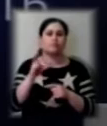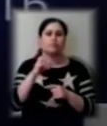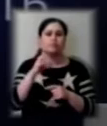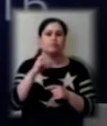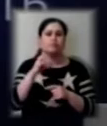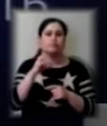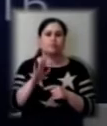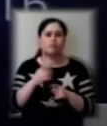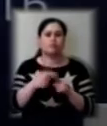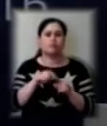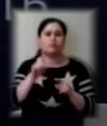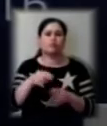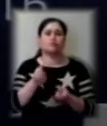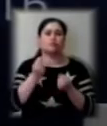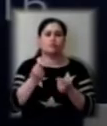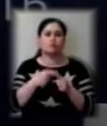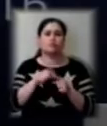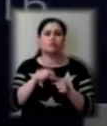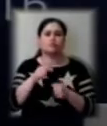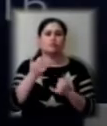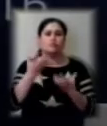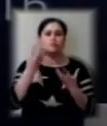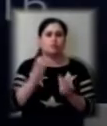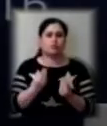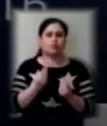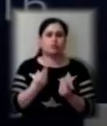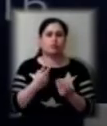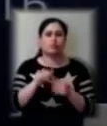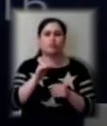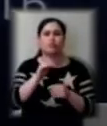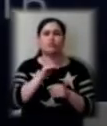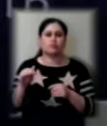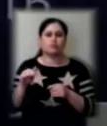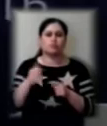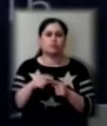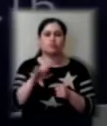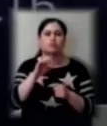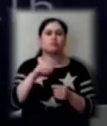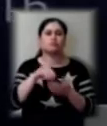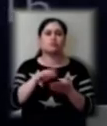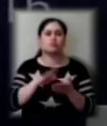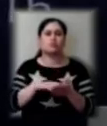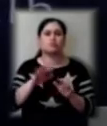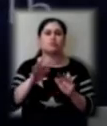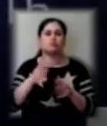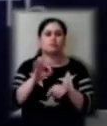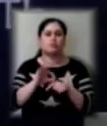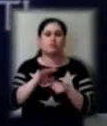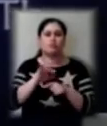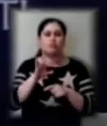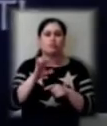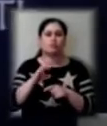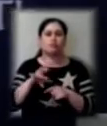можна стверджувати про те, що на сьогоднішній день офіційно зареєстрованих випадків коронавірусної інфекції на території